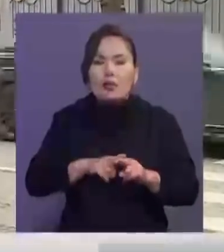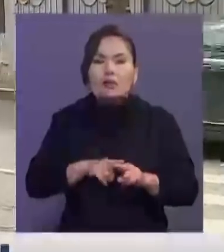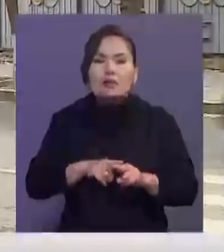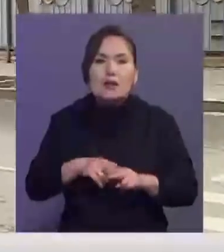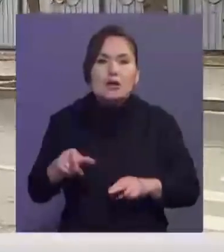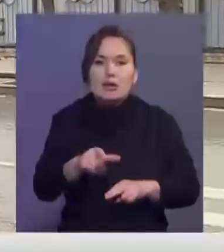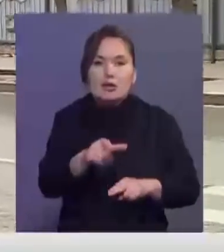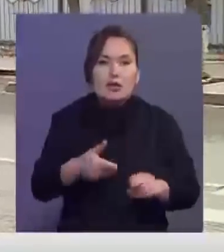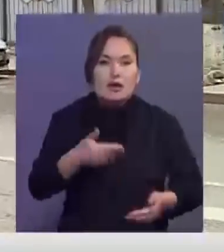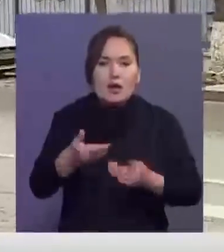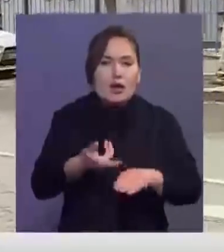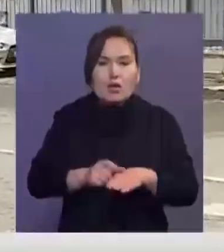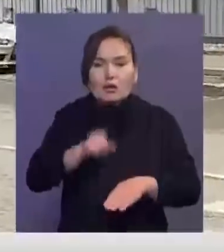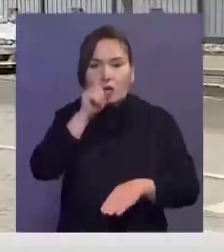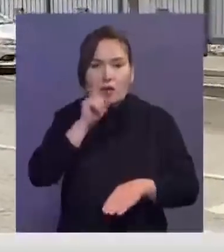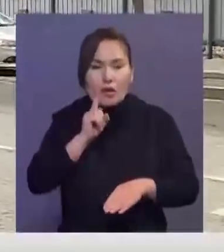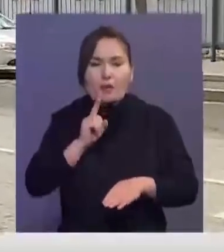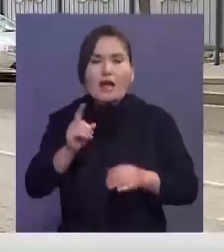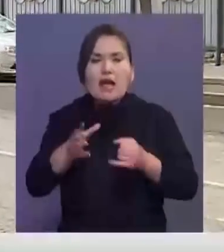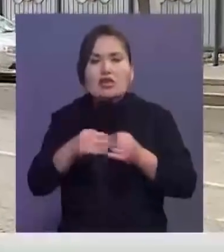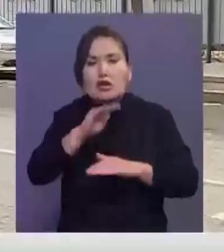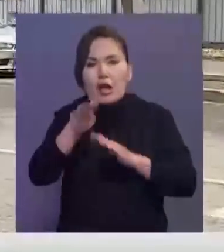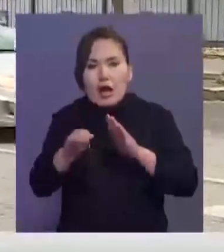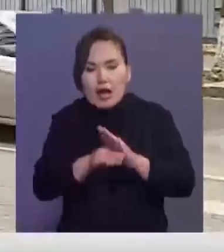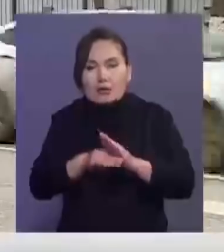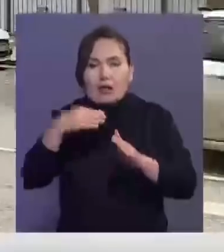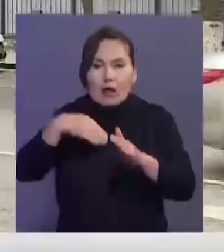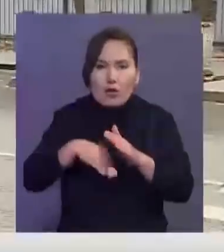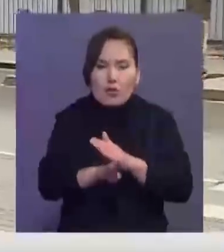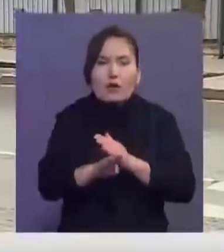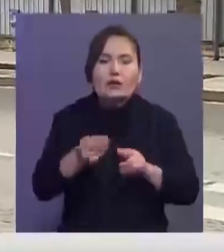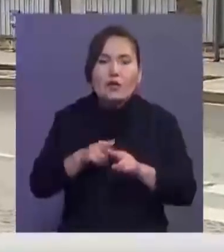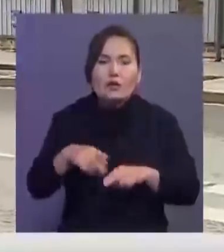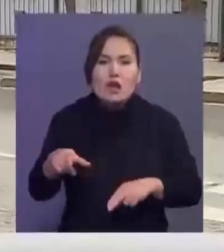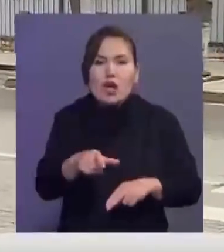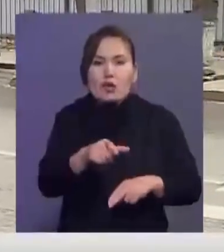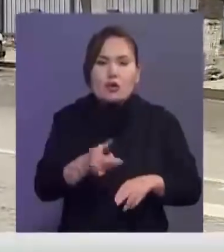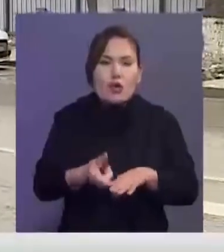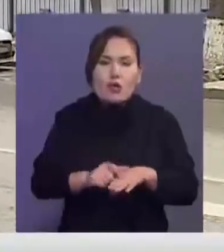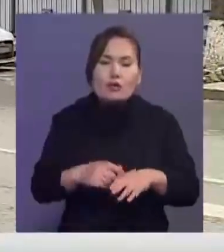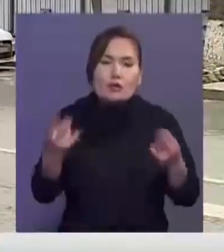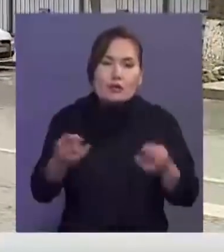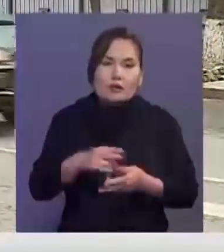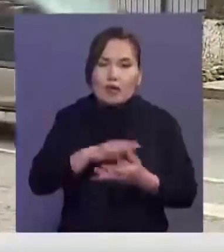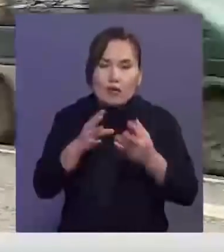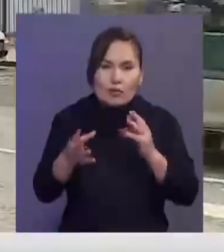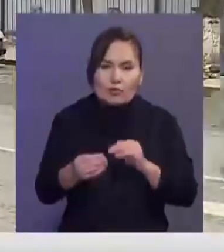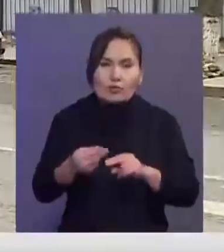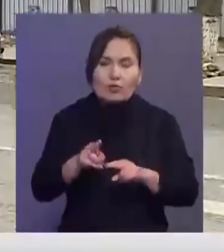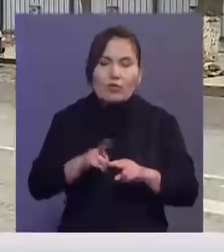өтпелерін салуымыз керек. Жер асты немесе жерісті салынатын өтпелердің қажеті шамала. Ол үшін адамдар көтеріліп немесе түсет.